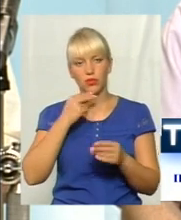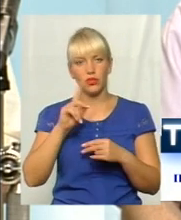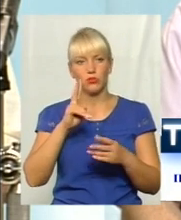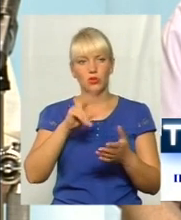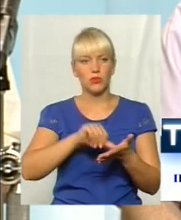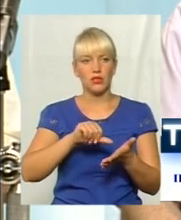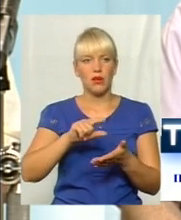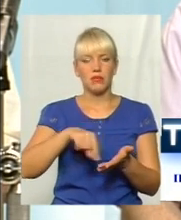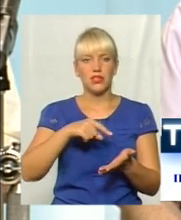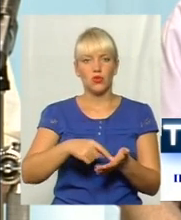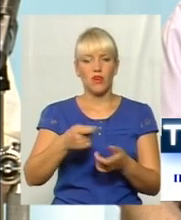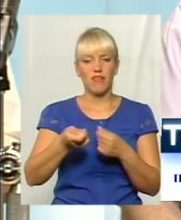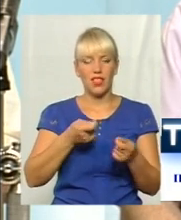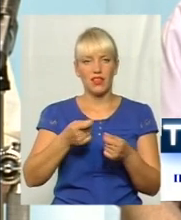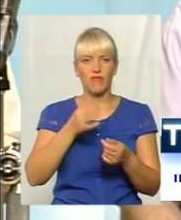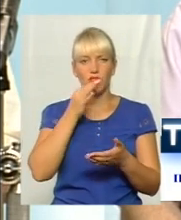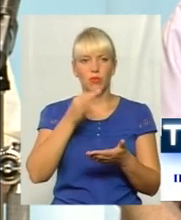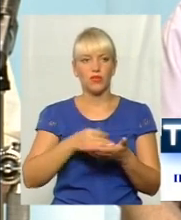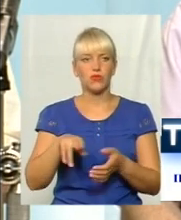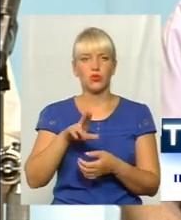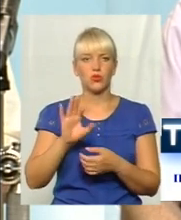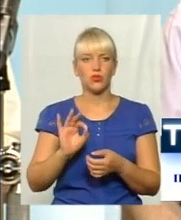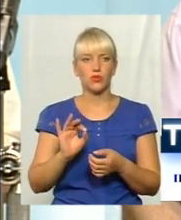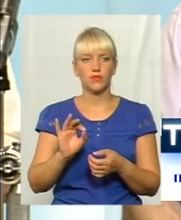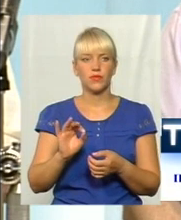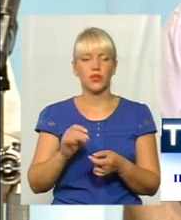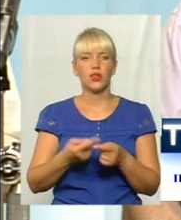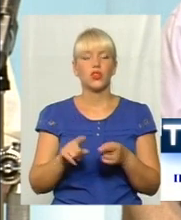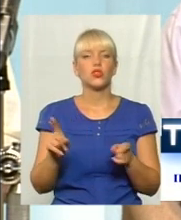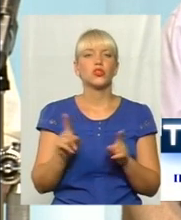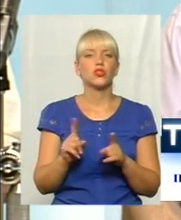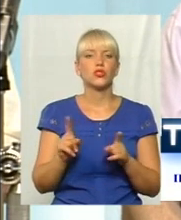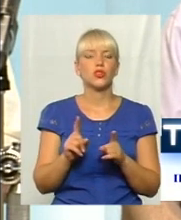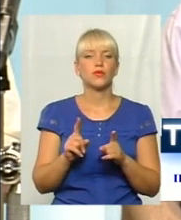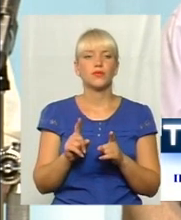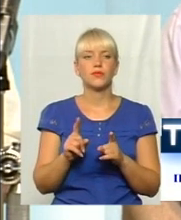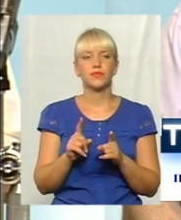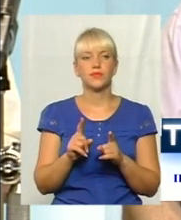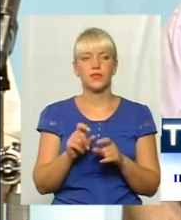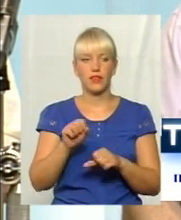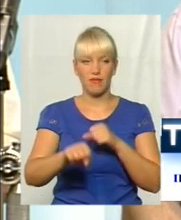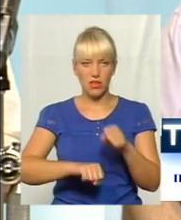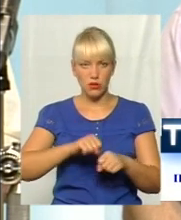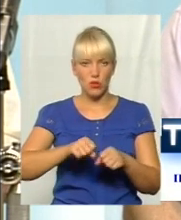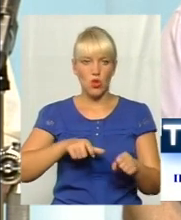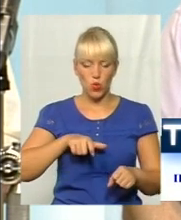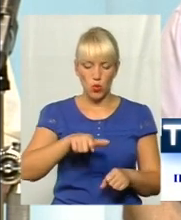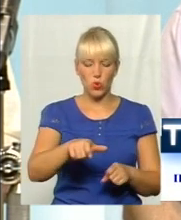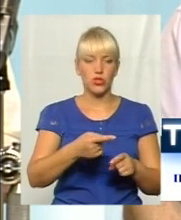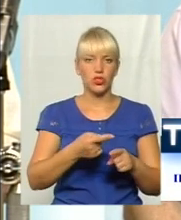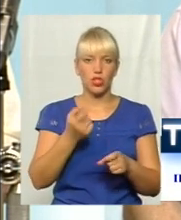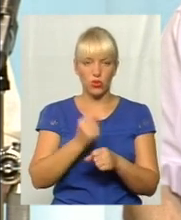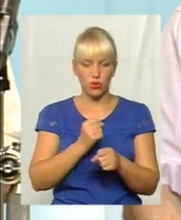представників міської влади відповів. Стосовно, ну, те, що велосипедні доріжки роздаються, це чудово,